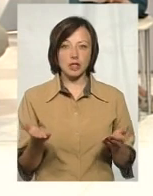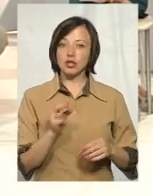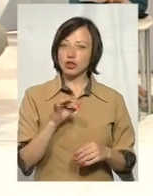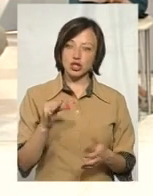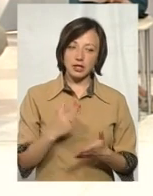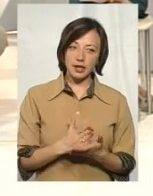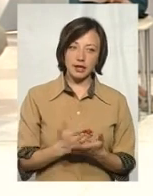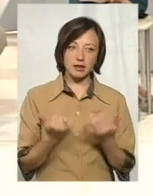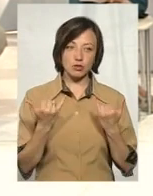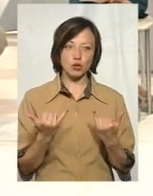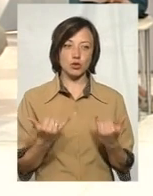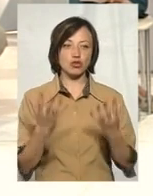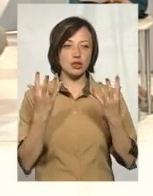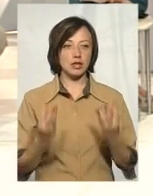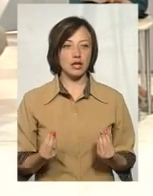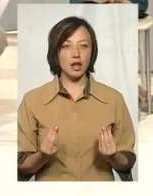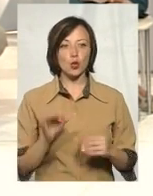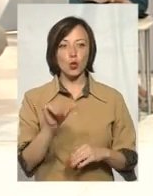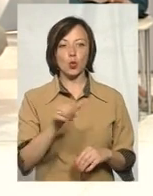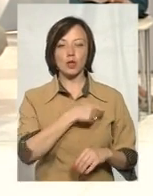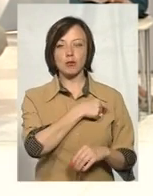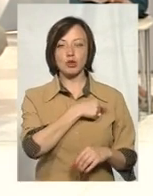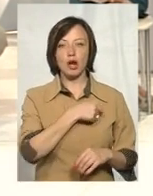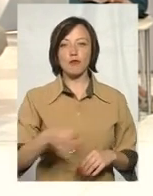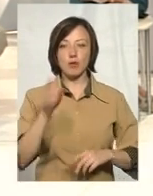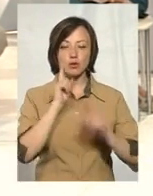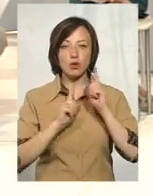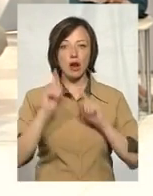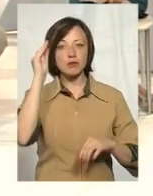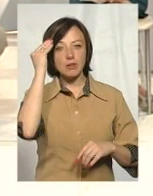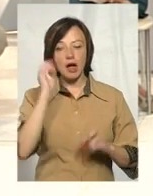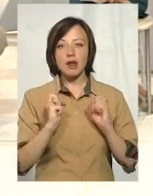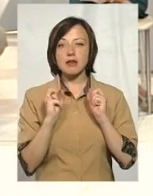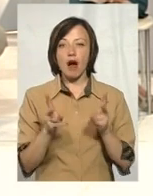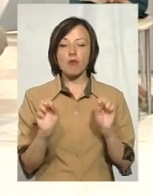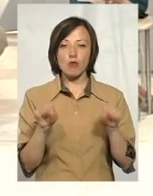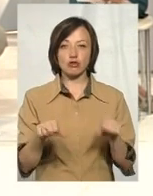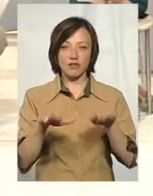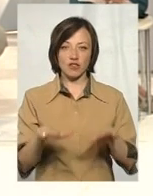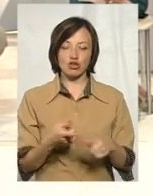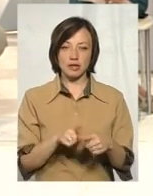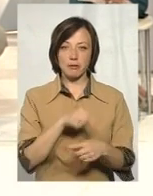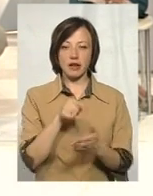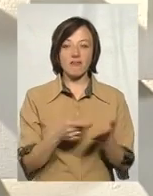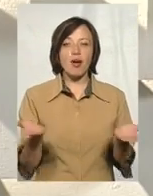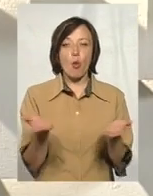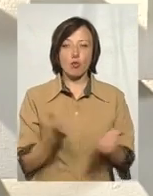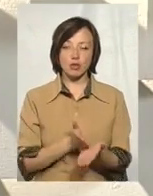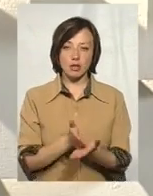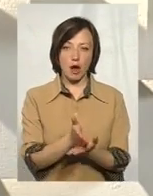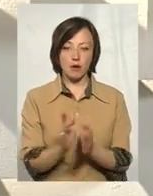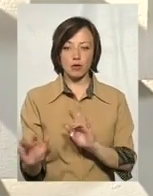сьогоднішній день в депутаті обласної ради бачення, як можна вирішити це питання, і в якому напрямку